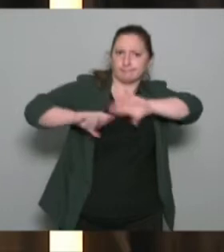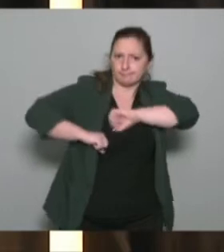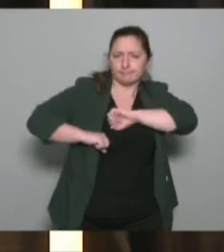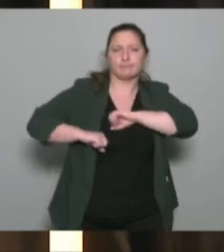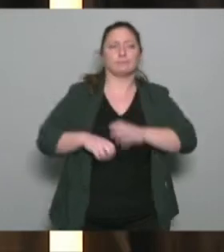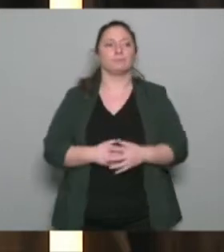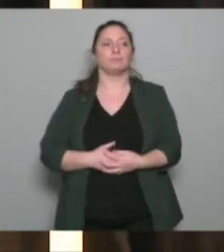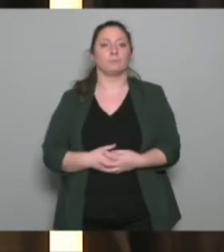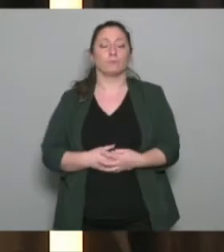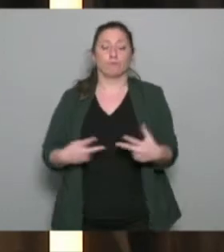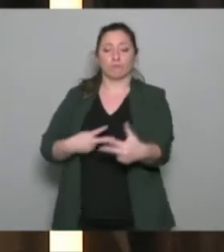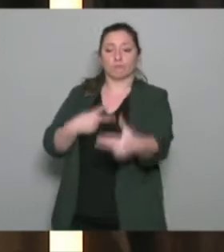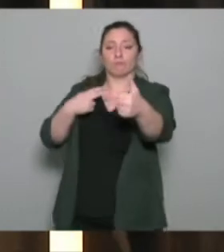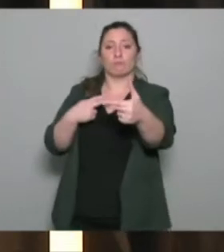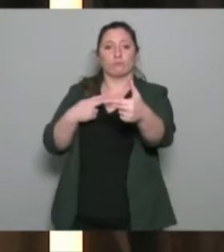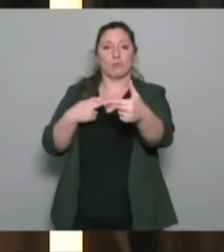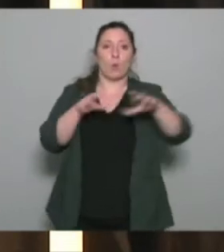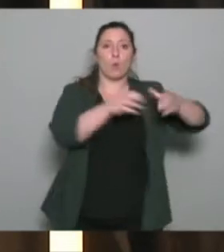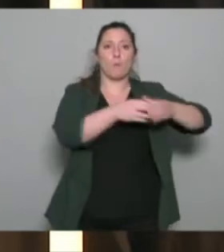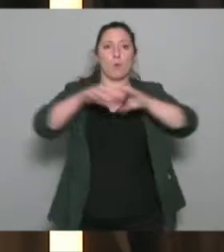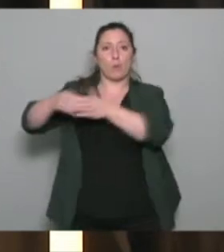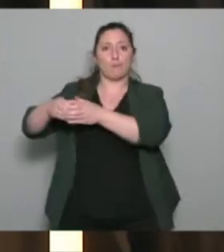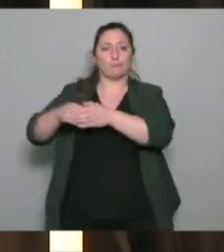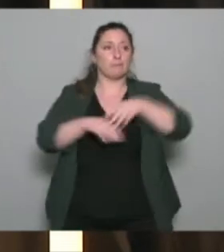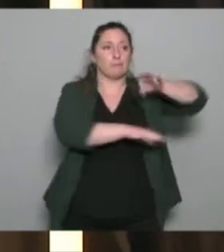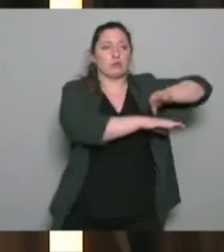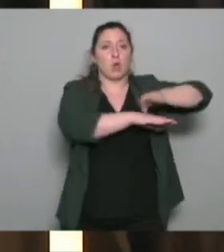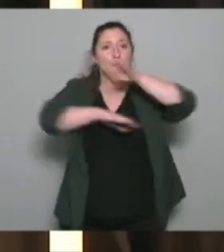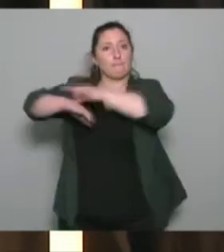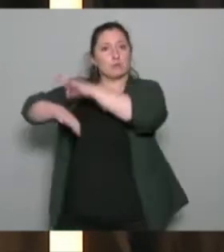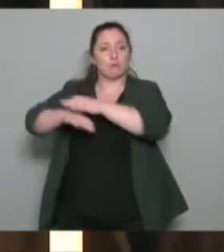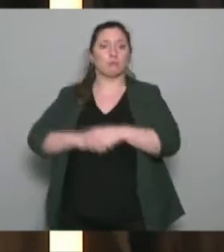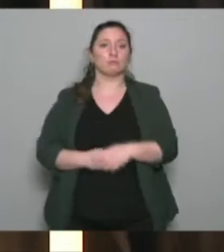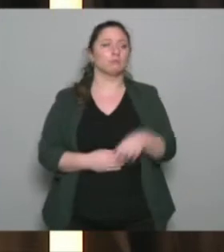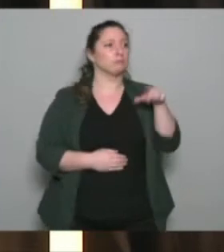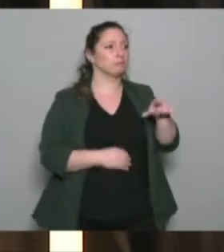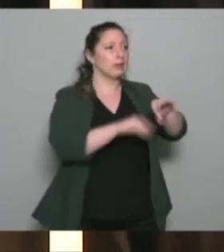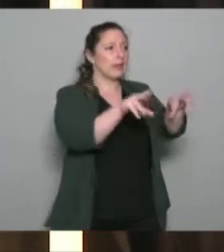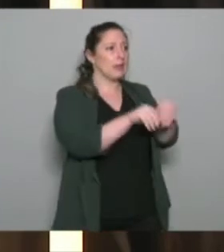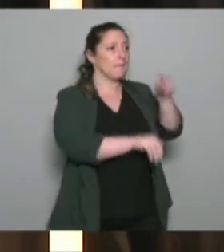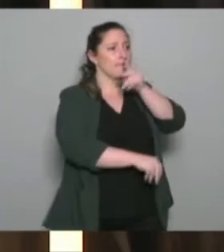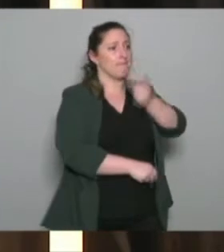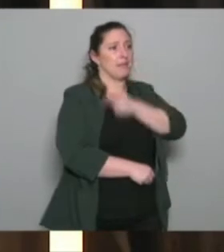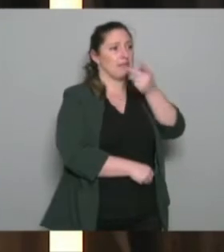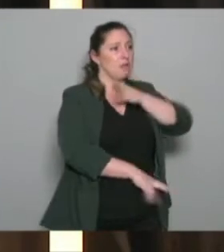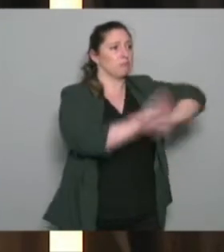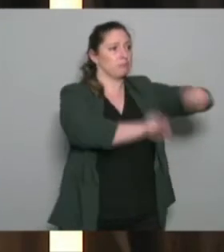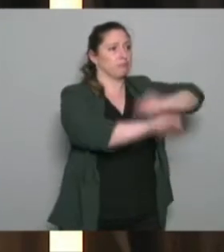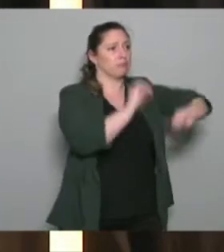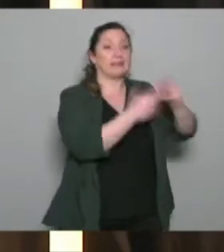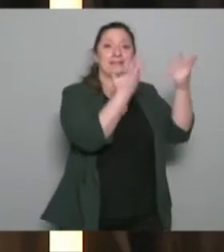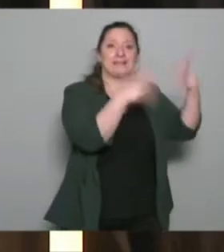ça comme ça, en disant, j un groupe de personnes dans mon service qui sont suivies uniquement par l'équipe médicale. Et puis, un groupe de personnes